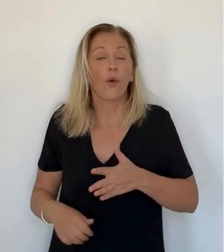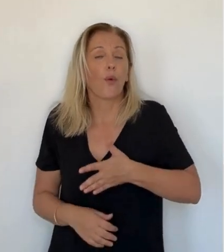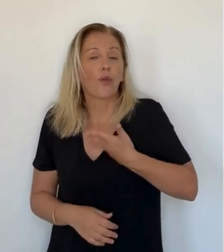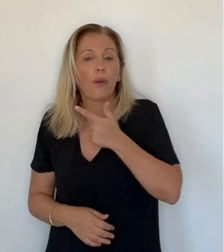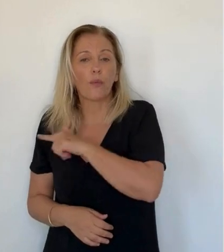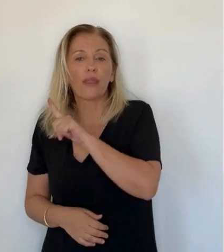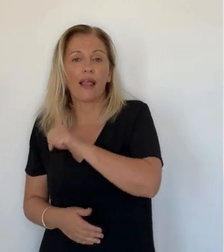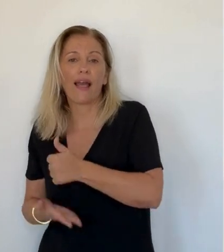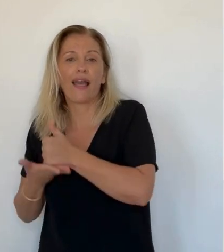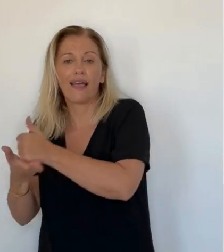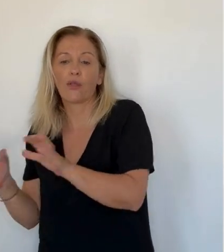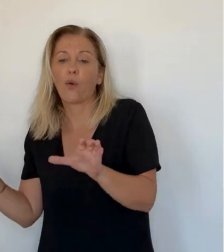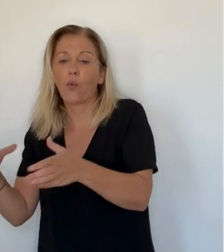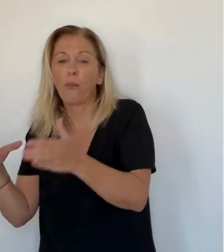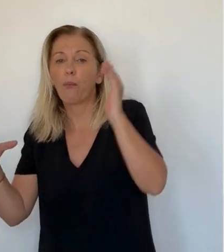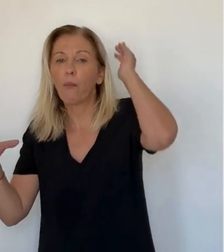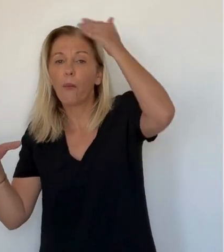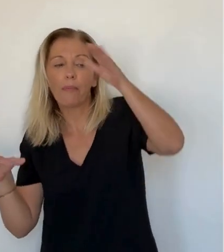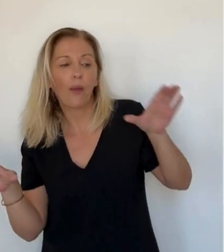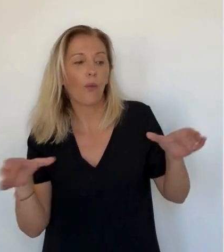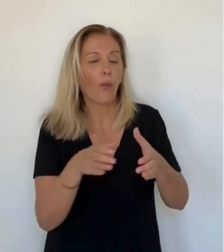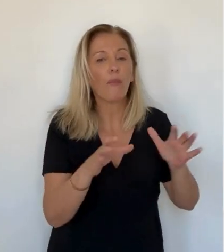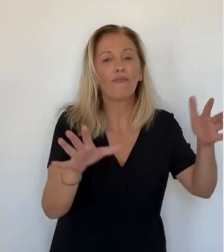faire comme on peut.